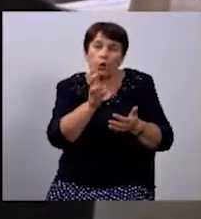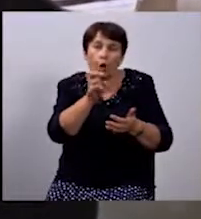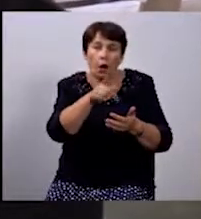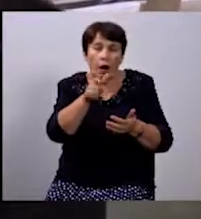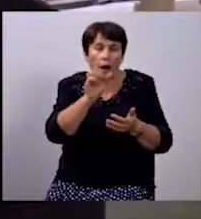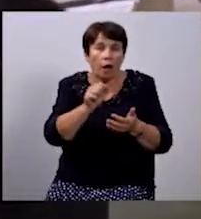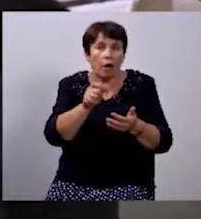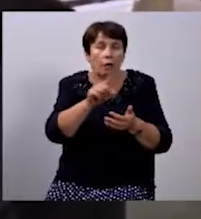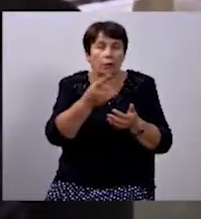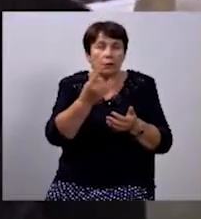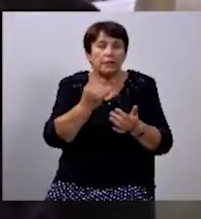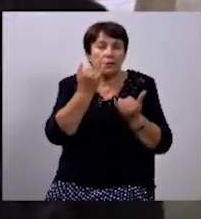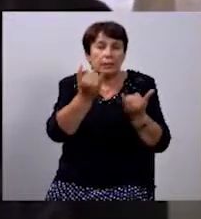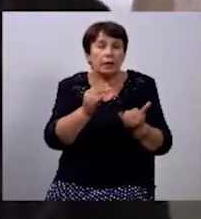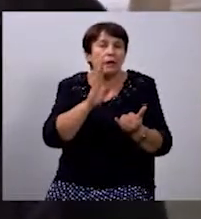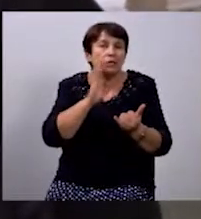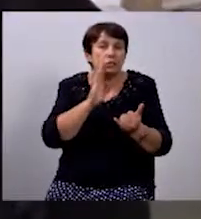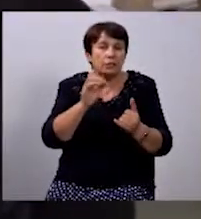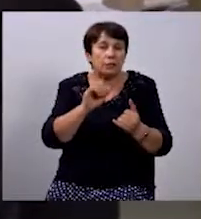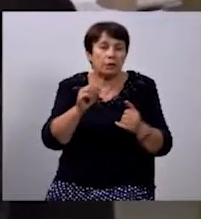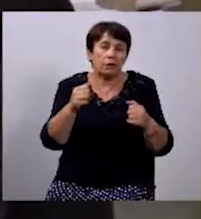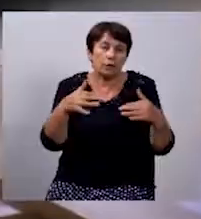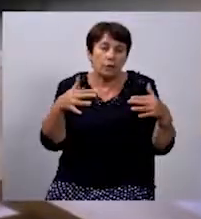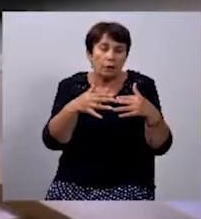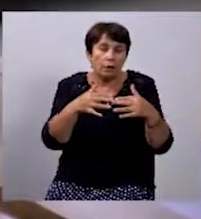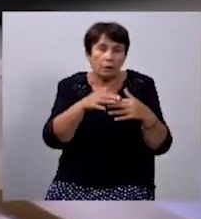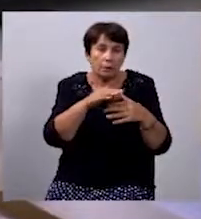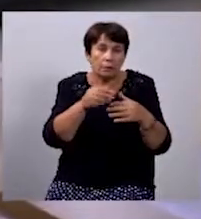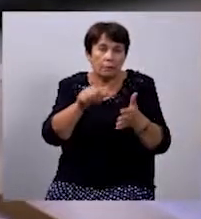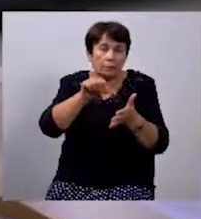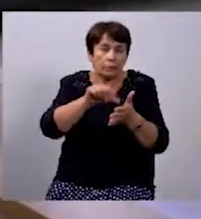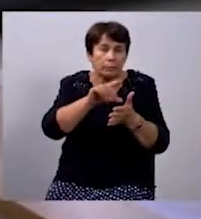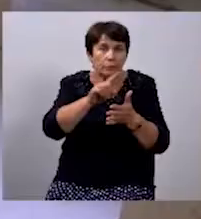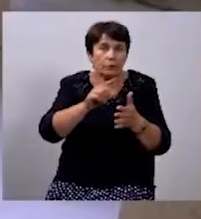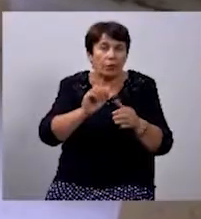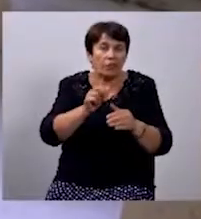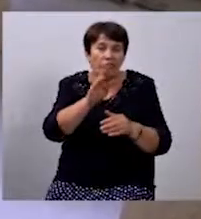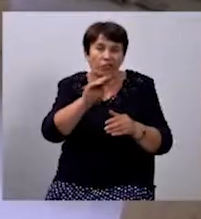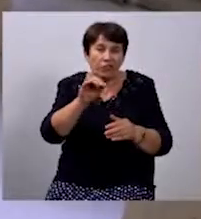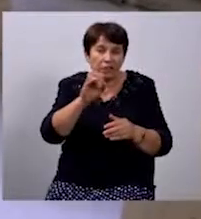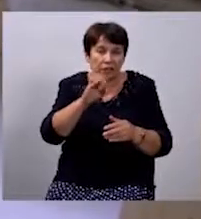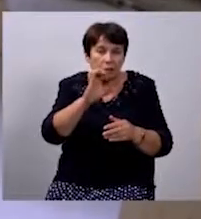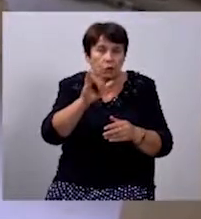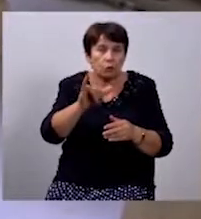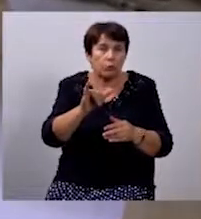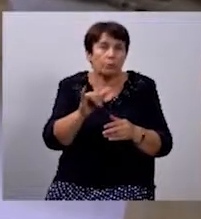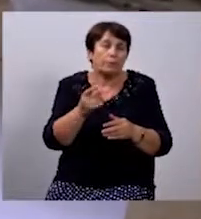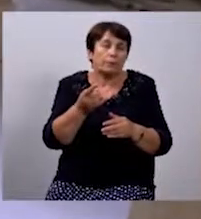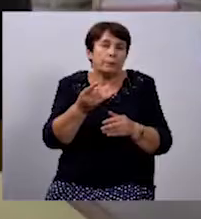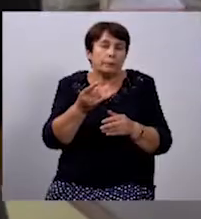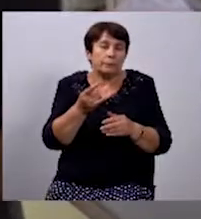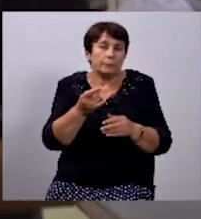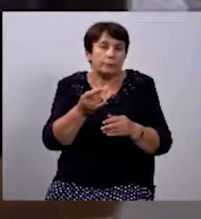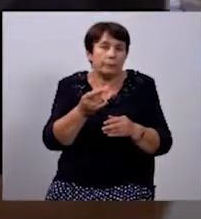хочу для жінок, наших бійців, якісь там встречи, фітнес, щось такого плана. Декілька тримодерів нам вже